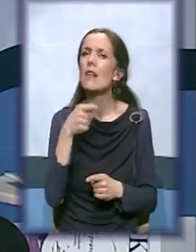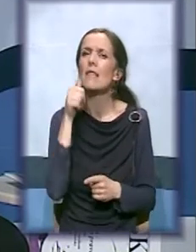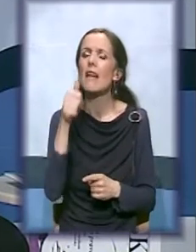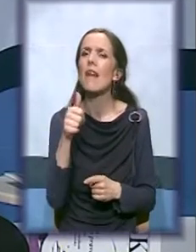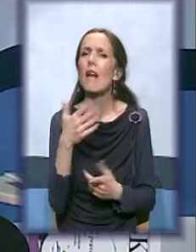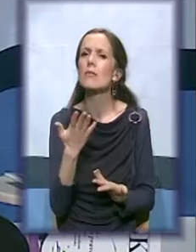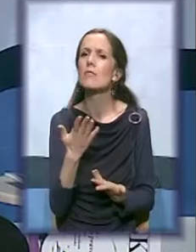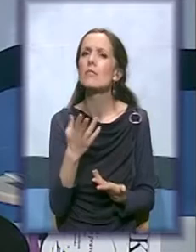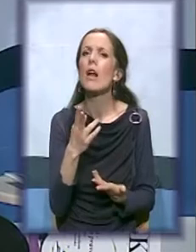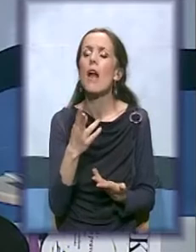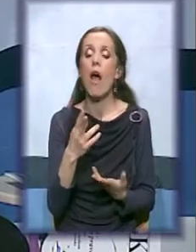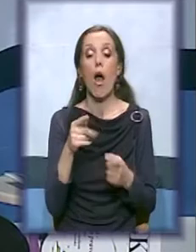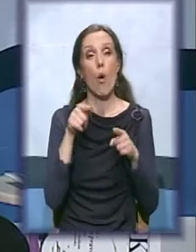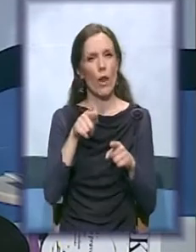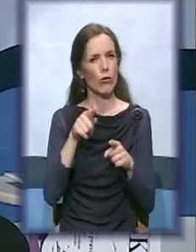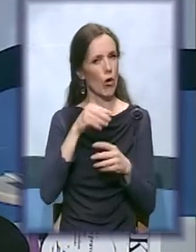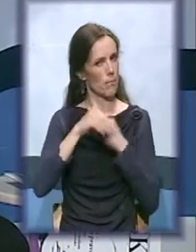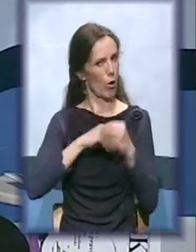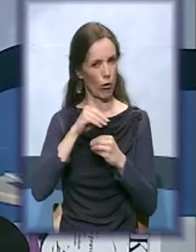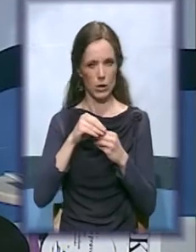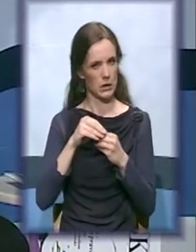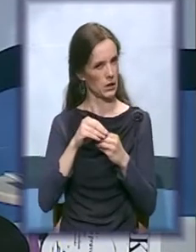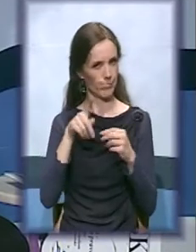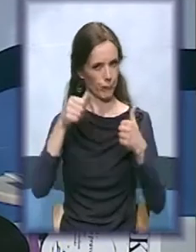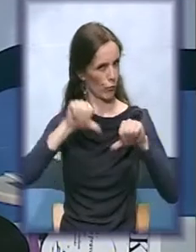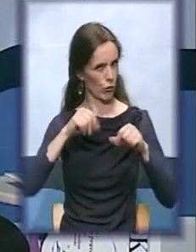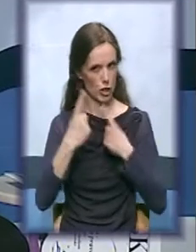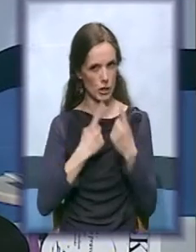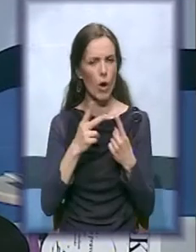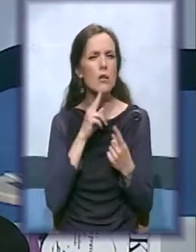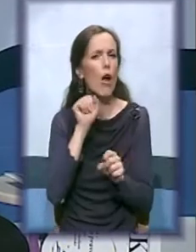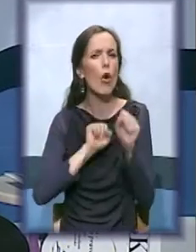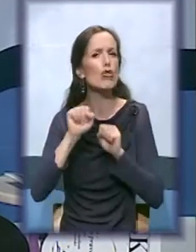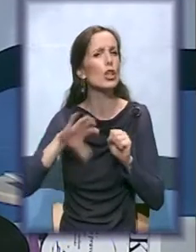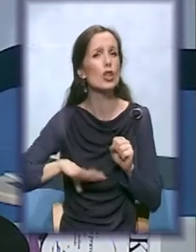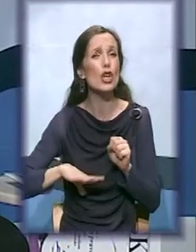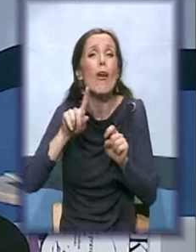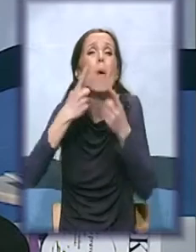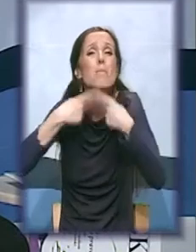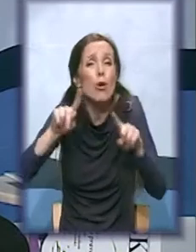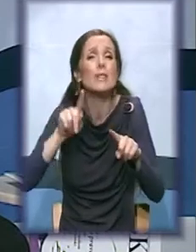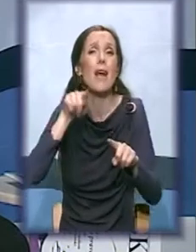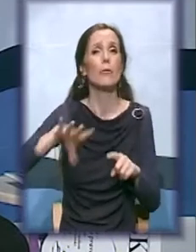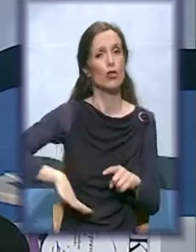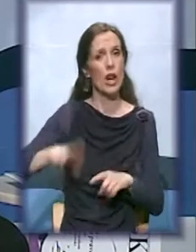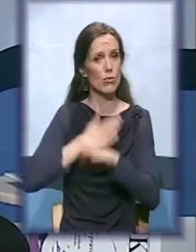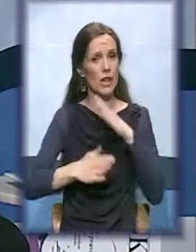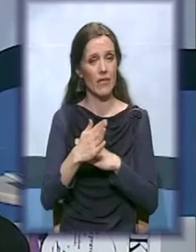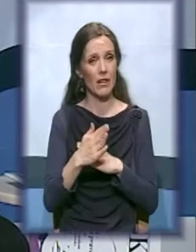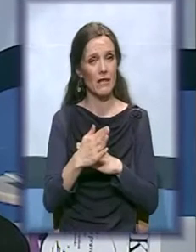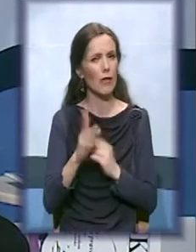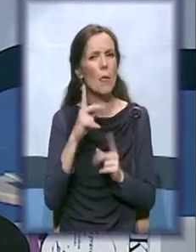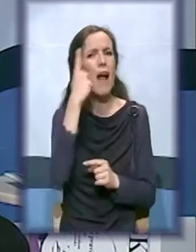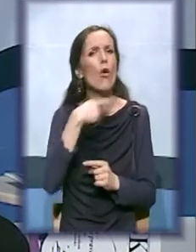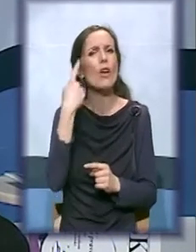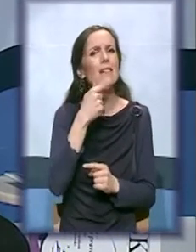u takvoj jednoj porodici ženu, pogotovo ako je sa invaliditetom? I kako izgleda takav jedan